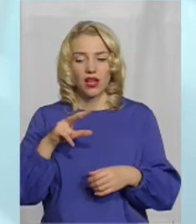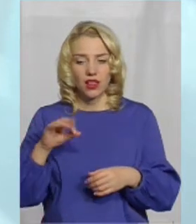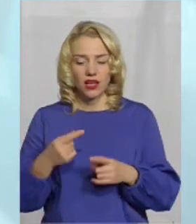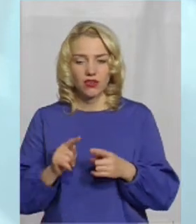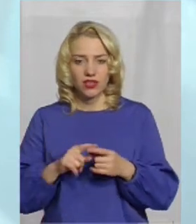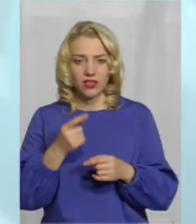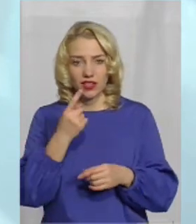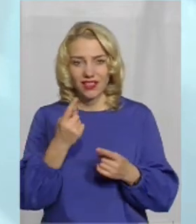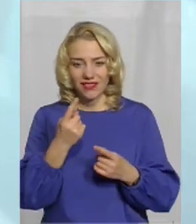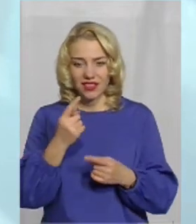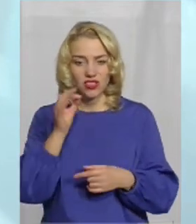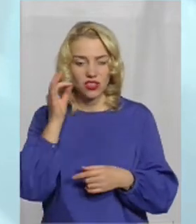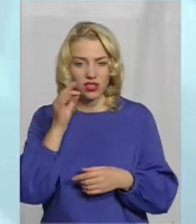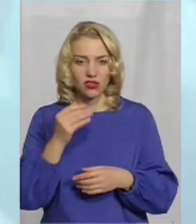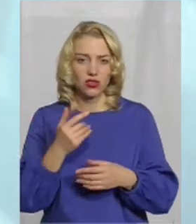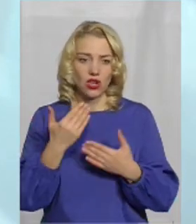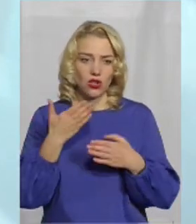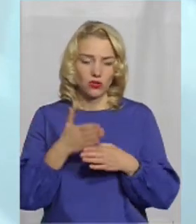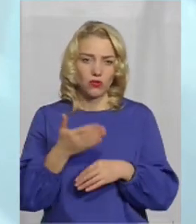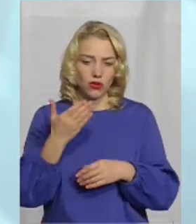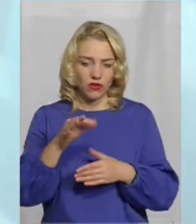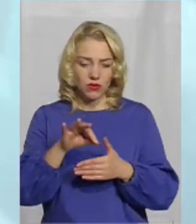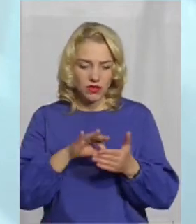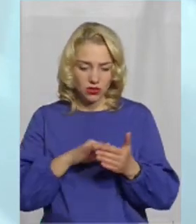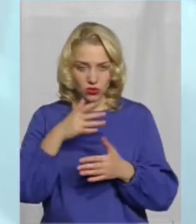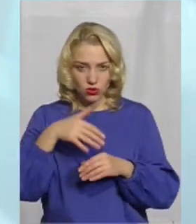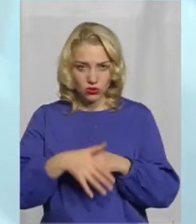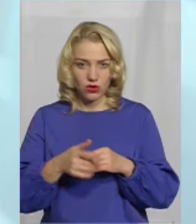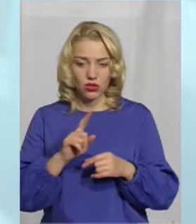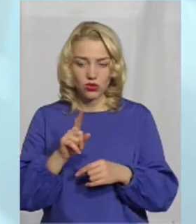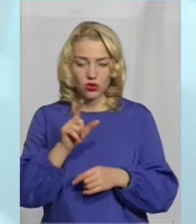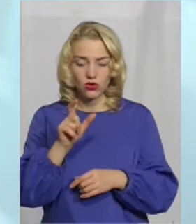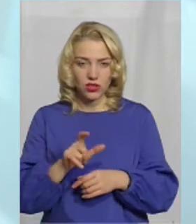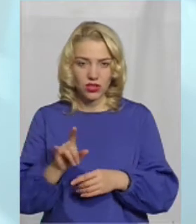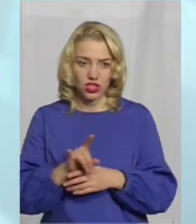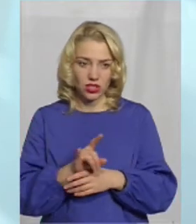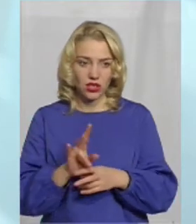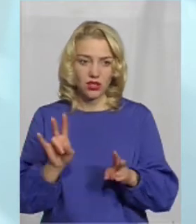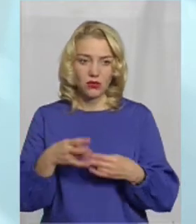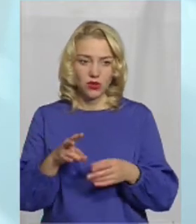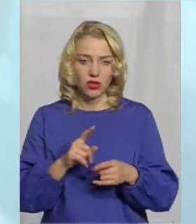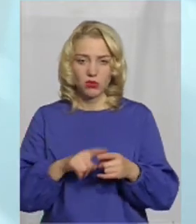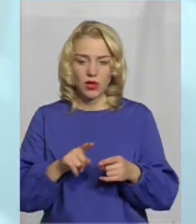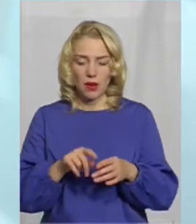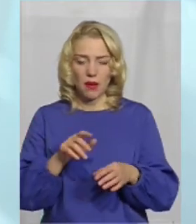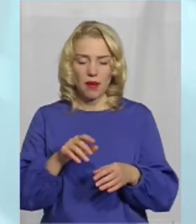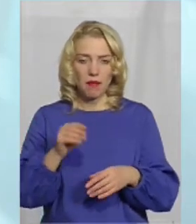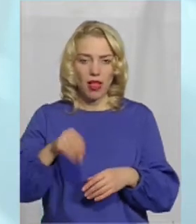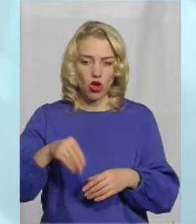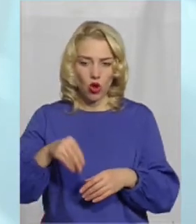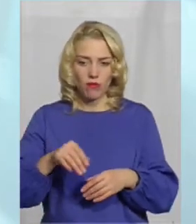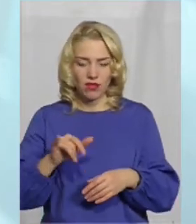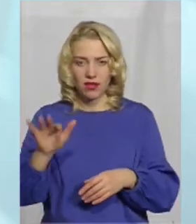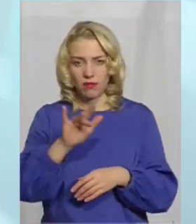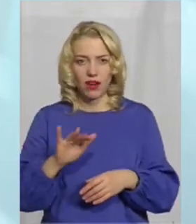невеличкі хитрощі, допоможуть вам одразу зрозуміти, що людина шахрає. Тому не потрібно бігом бігти до банкомата, бігти до